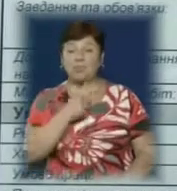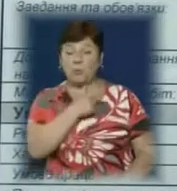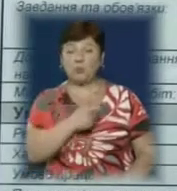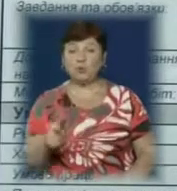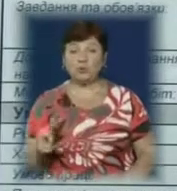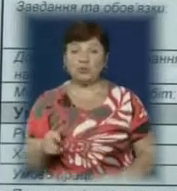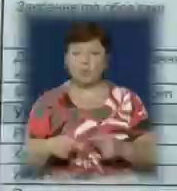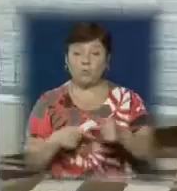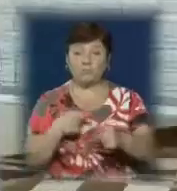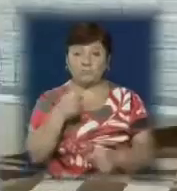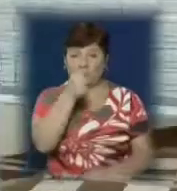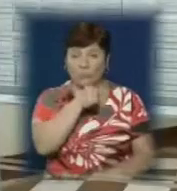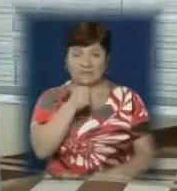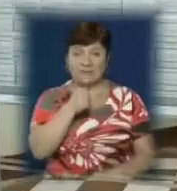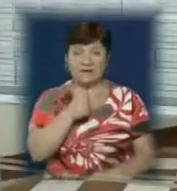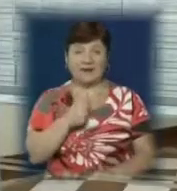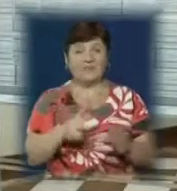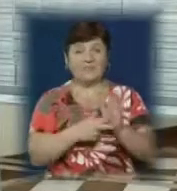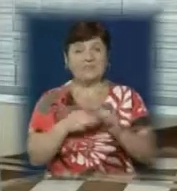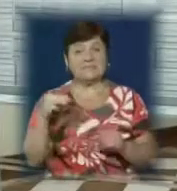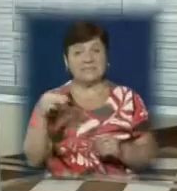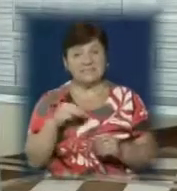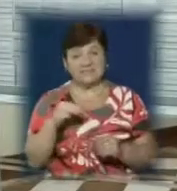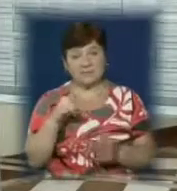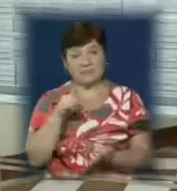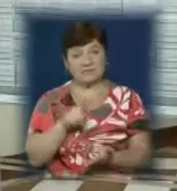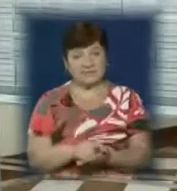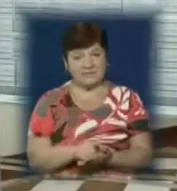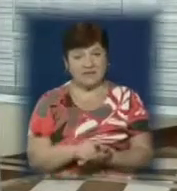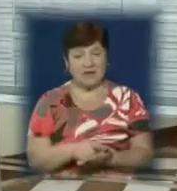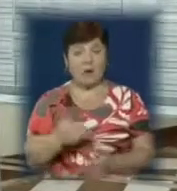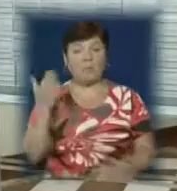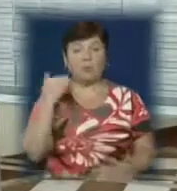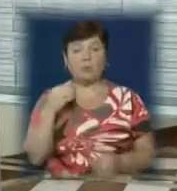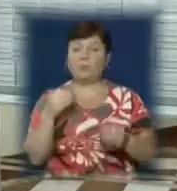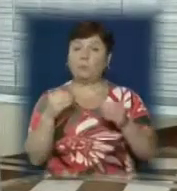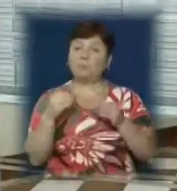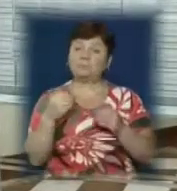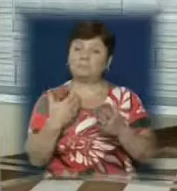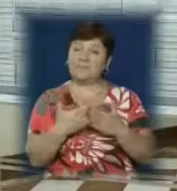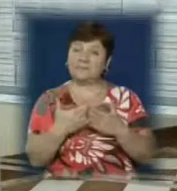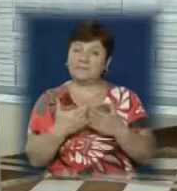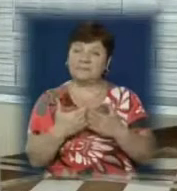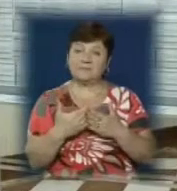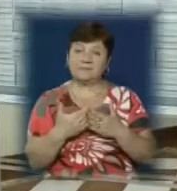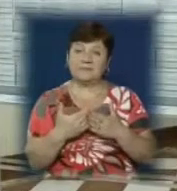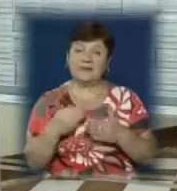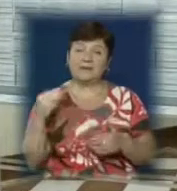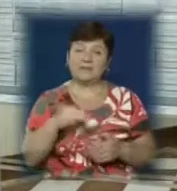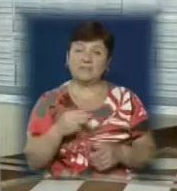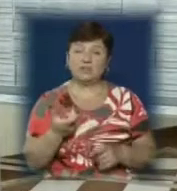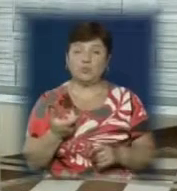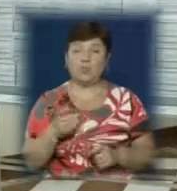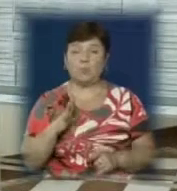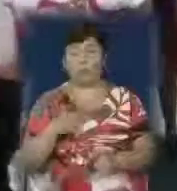році подали біля 8700 вакансій. В минулому році десь на порядок тисячу було